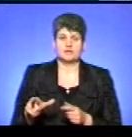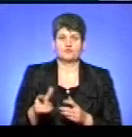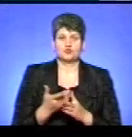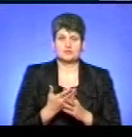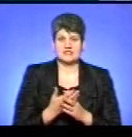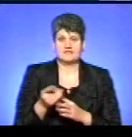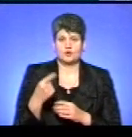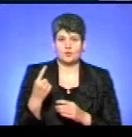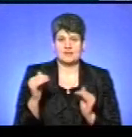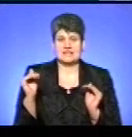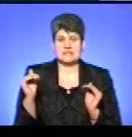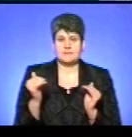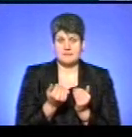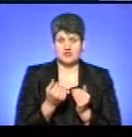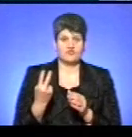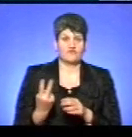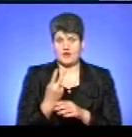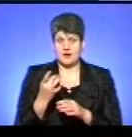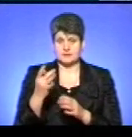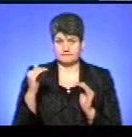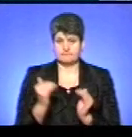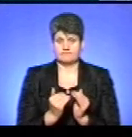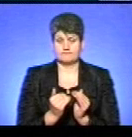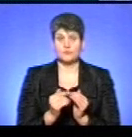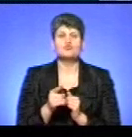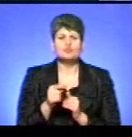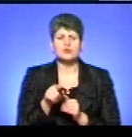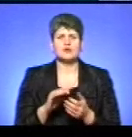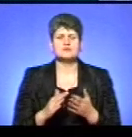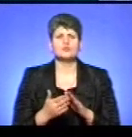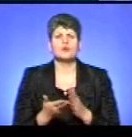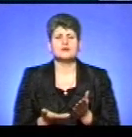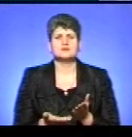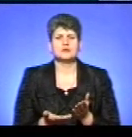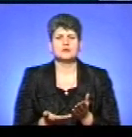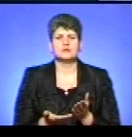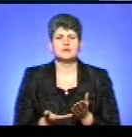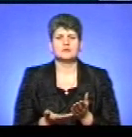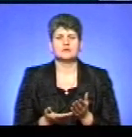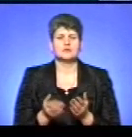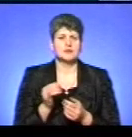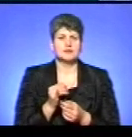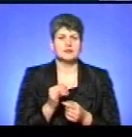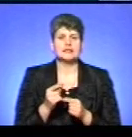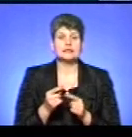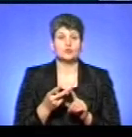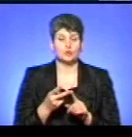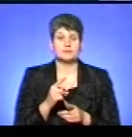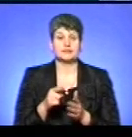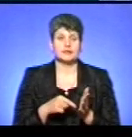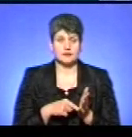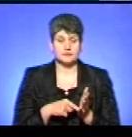зменшилася удвічі. Чому така ситуація? І наступне запитання.